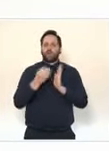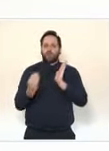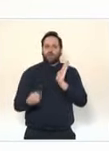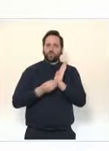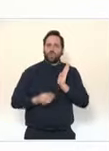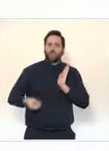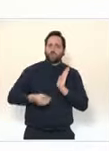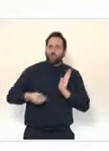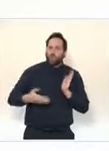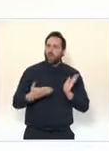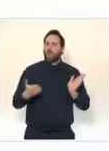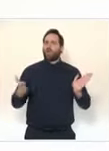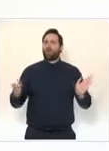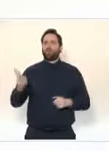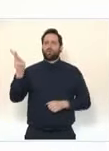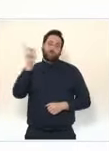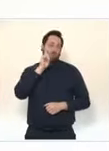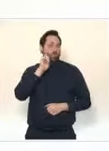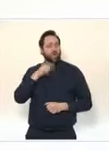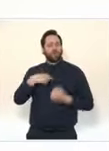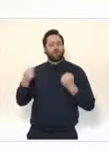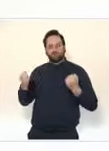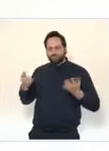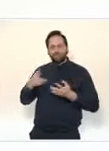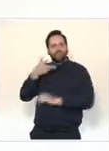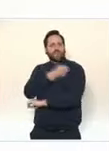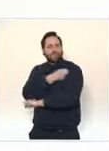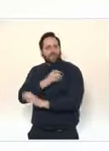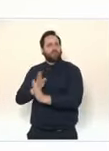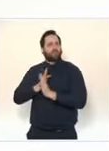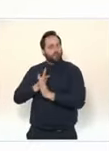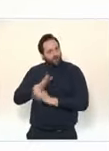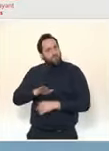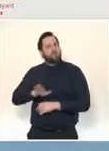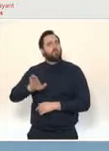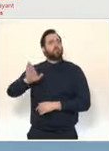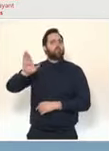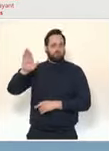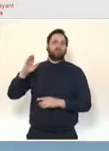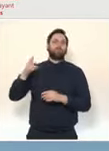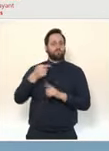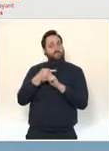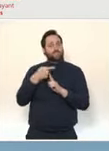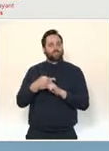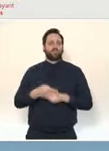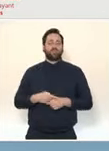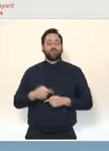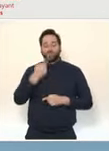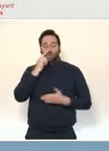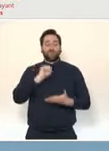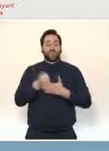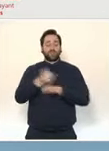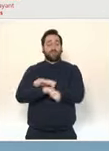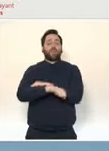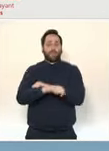progresse et qu'elle progresse bien. D'ici la fin de la semaine, 14 millions de personnes auront reçu